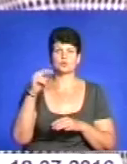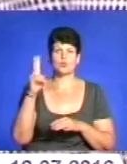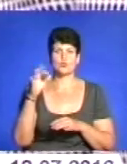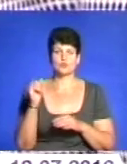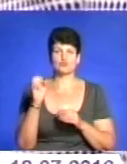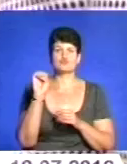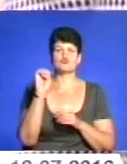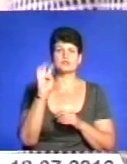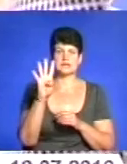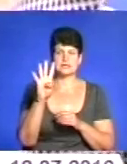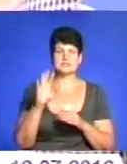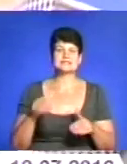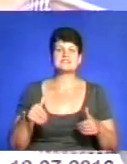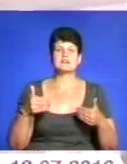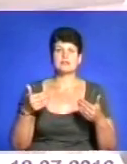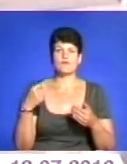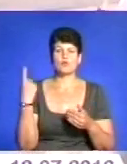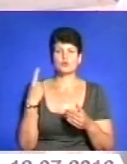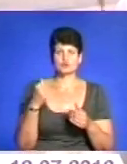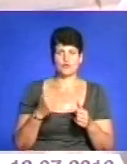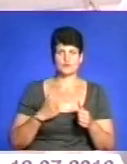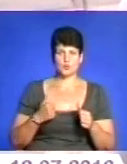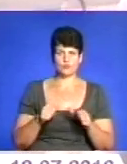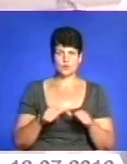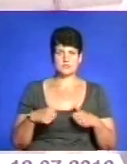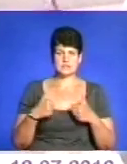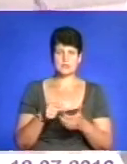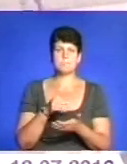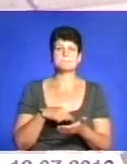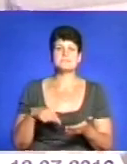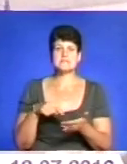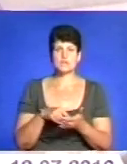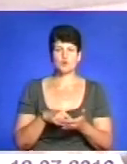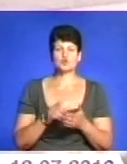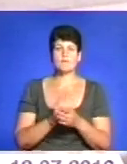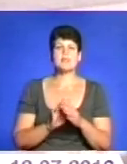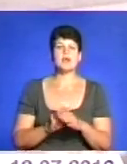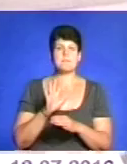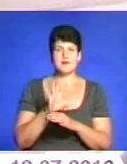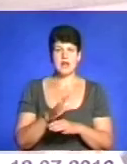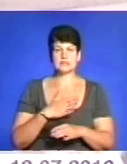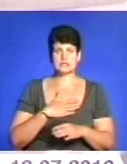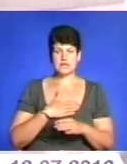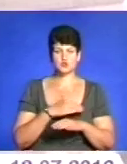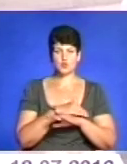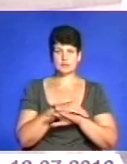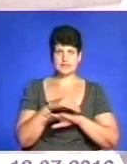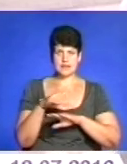Звертаюся до обласного воєнного комісаріату, міського, щоб направляли на нашу адресу,